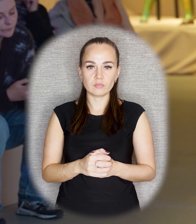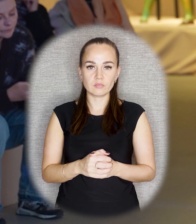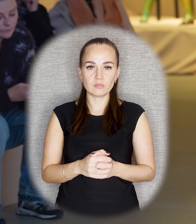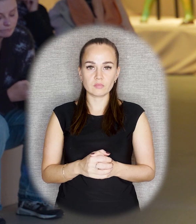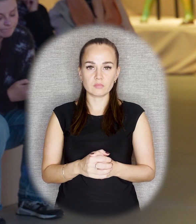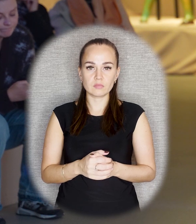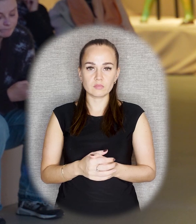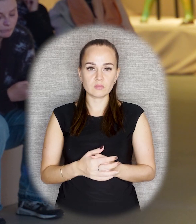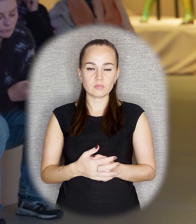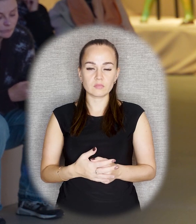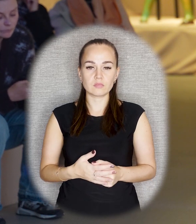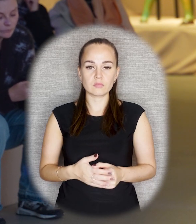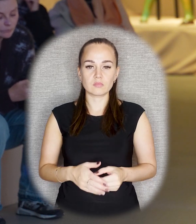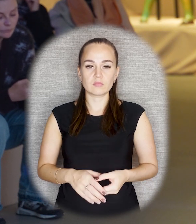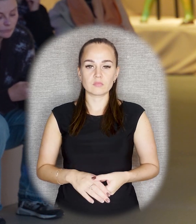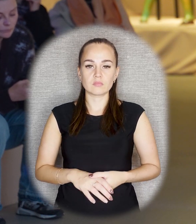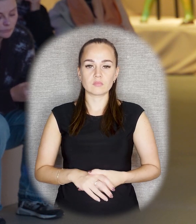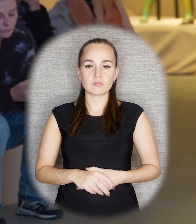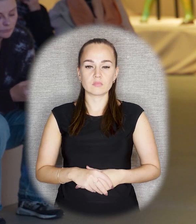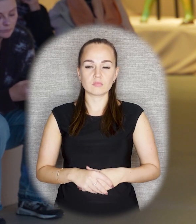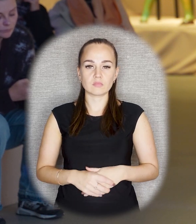заставском комитете, о его роли в этом.